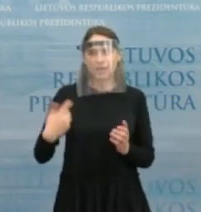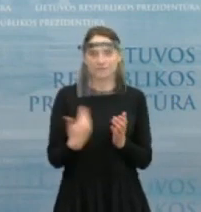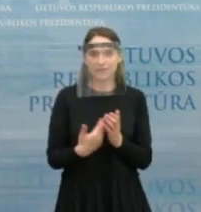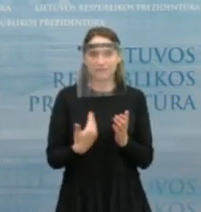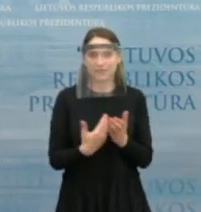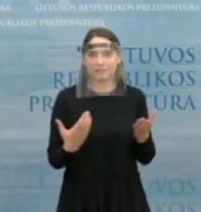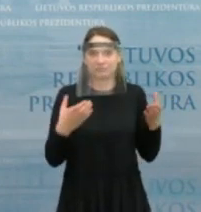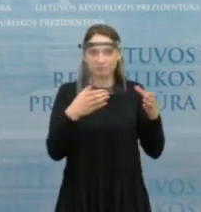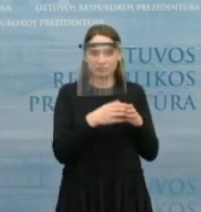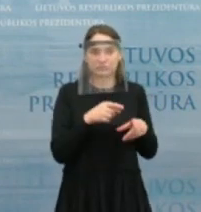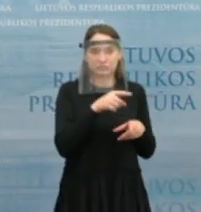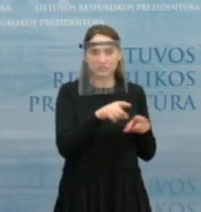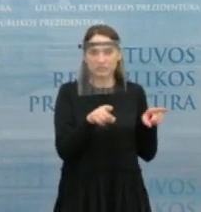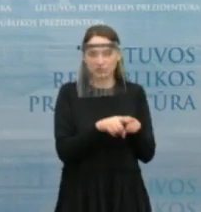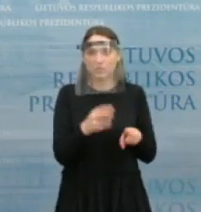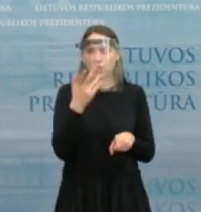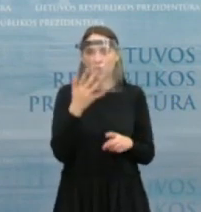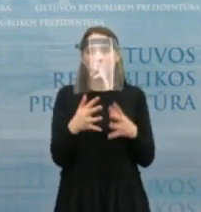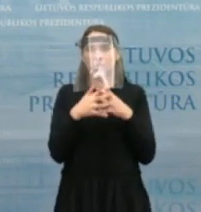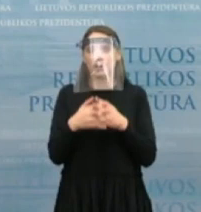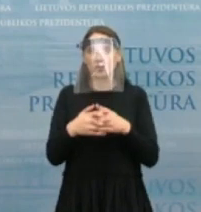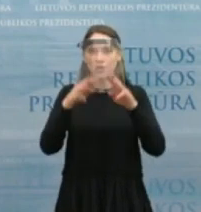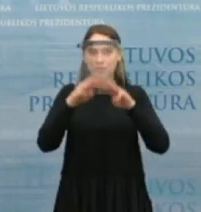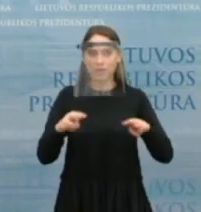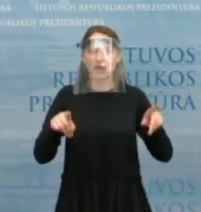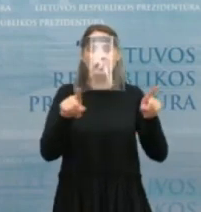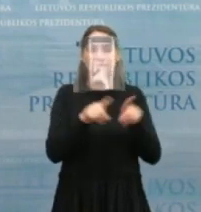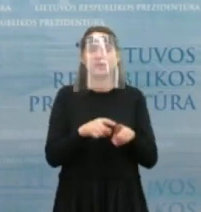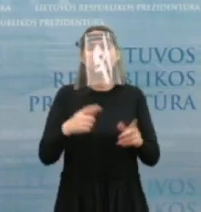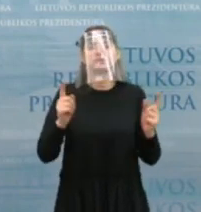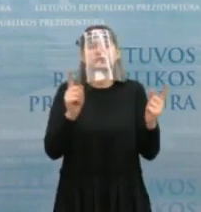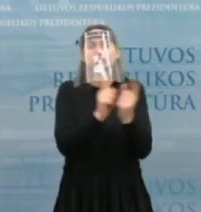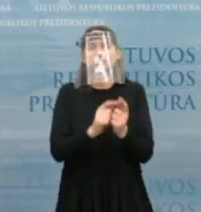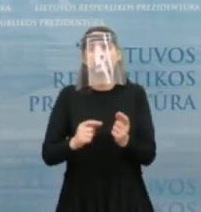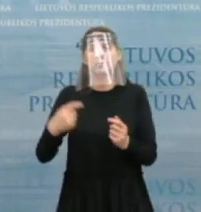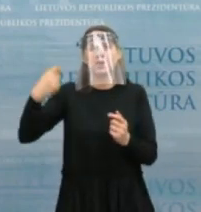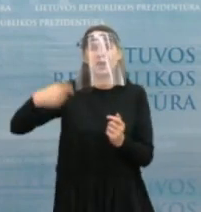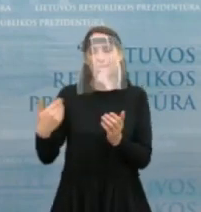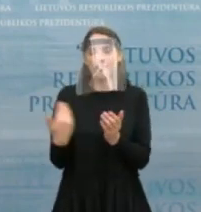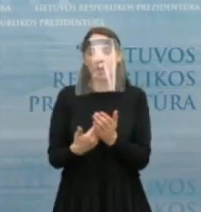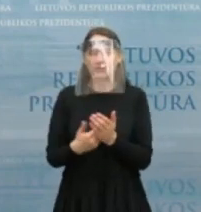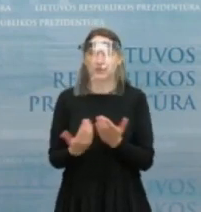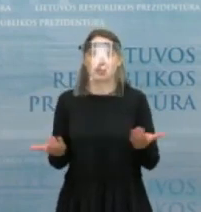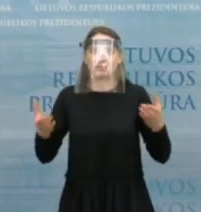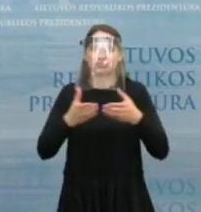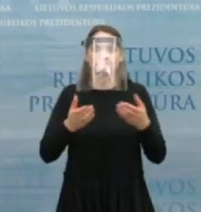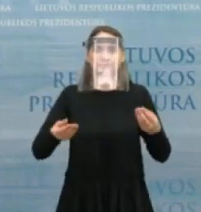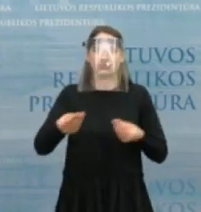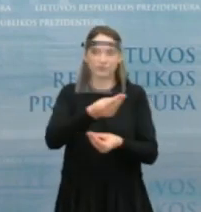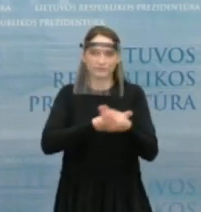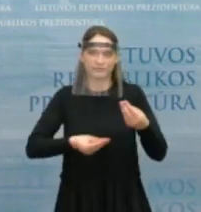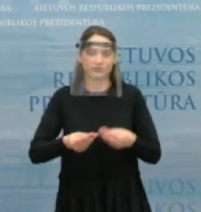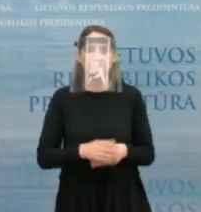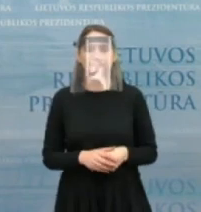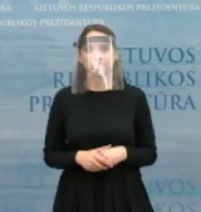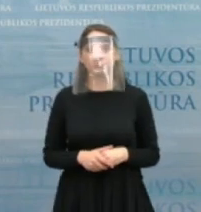Tai neišimtis ir kandidatas į užsienio reikalų ministro postą, tai ponas Gabrielius Landsbergis taip pat buvo susitikęs šiandien su